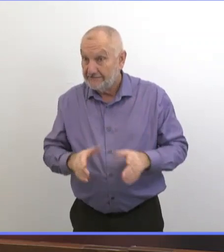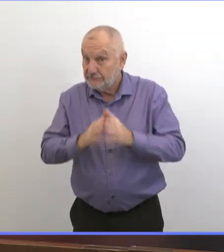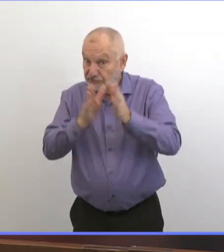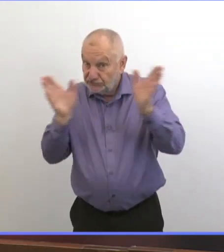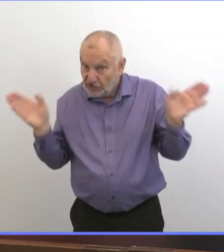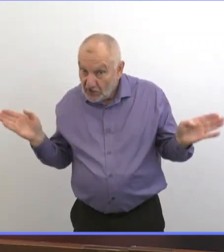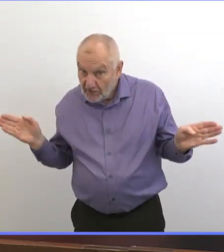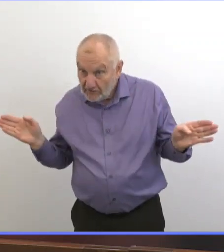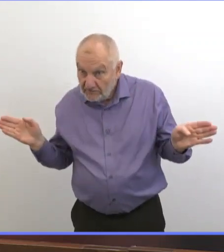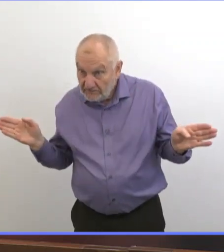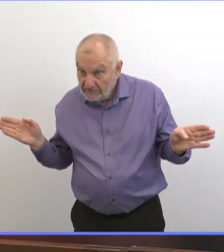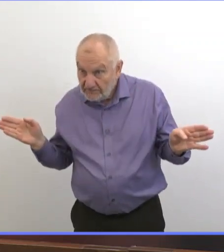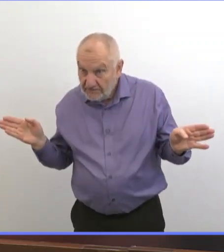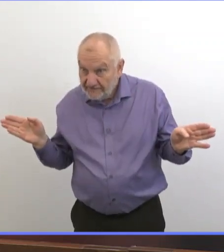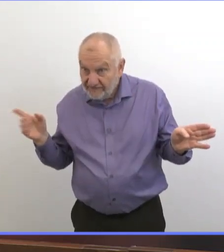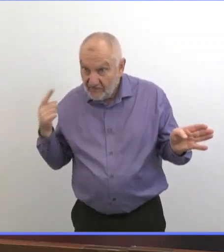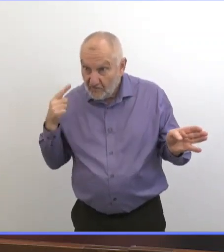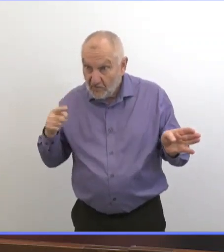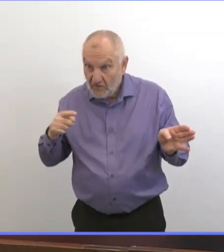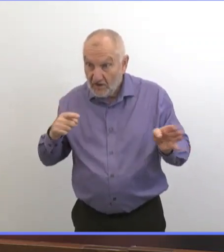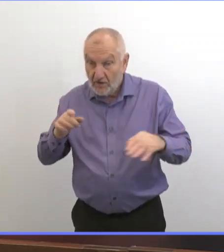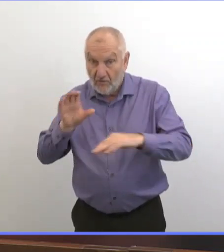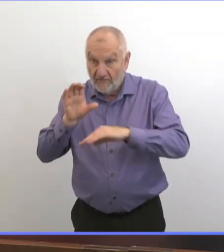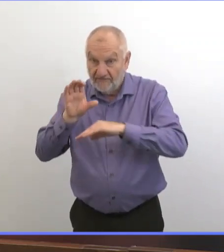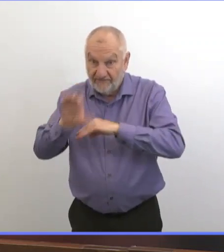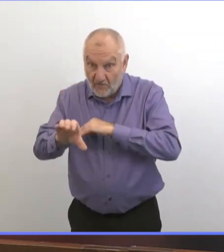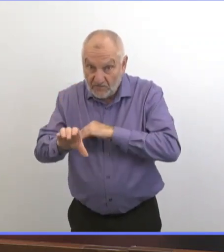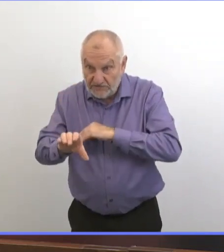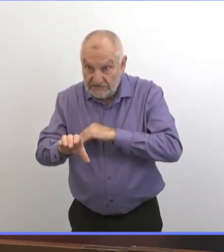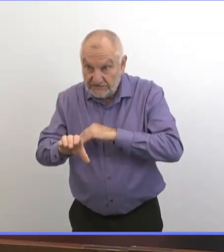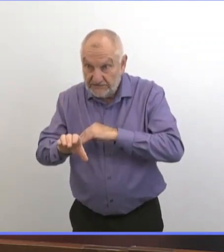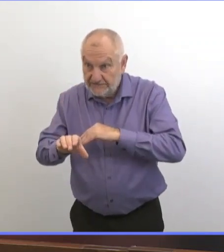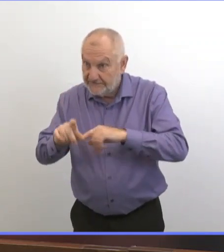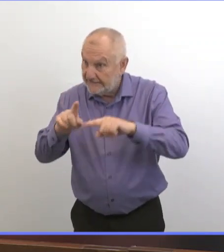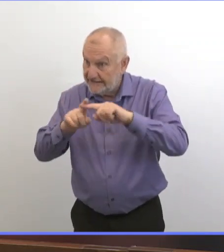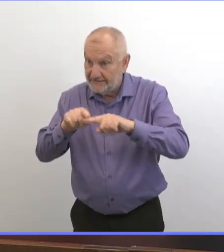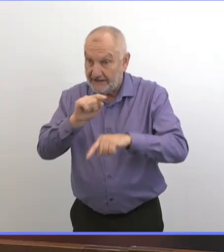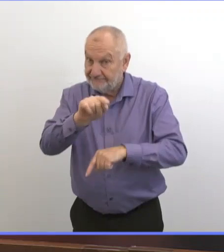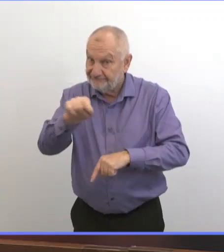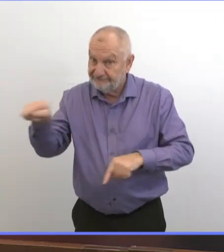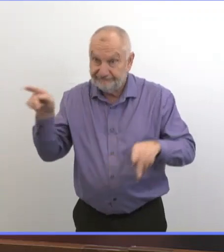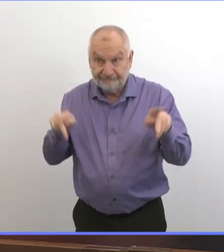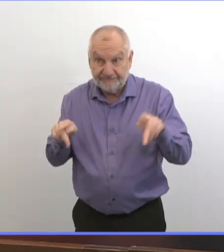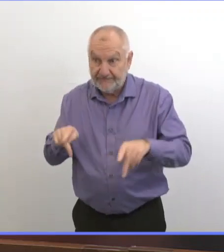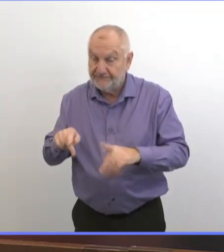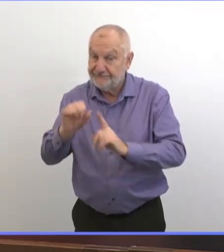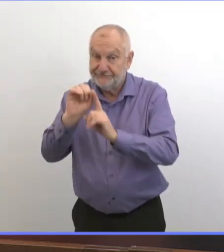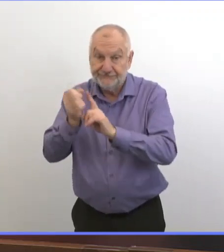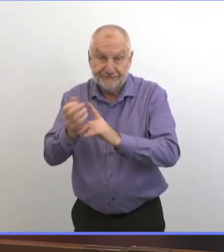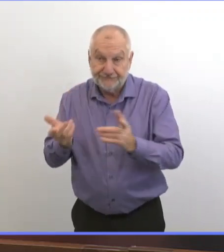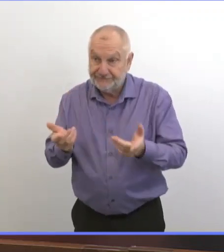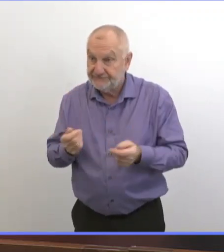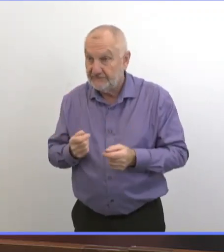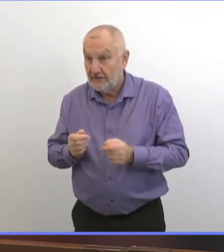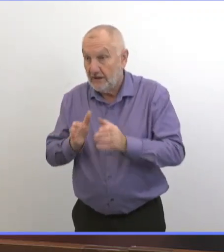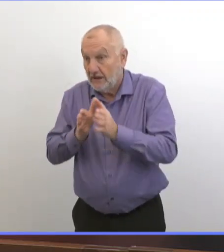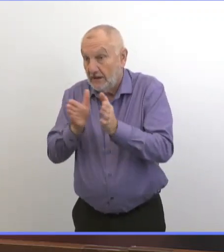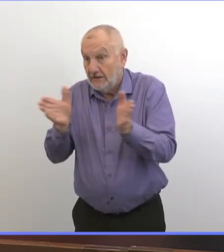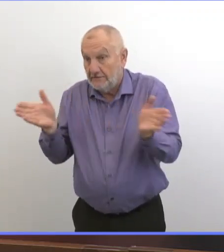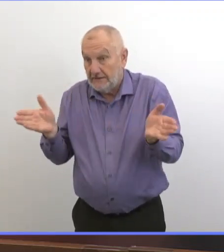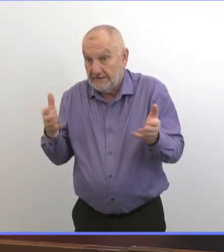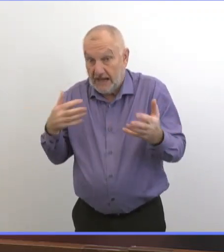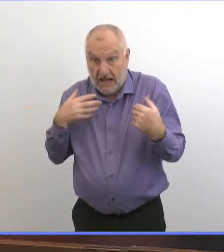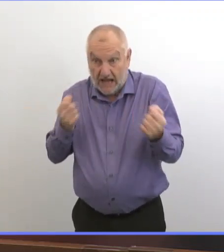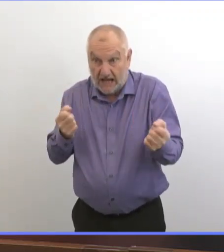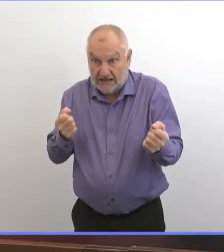particulier, ce qu'on ferait, au niveau de l'application de la loi. Mais dans l'ensemble, la santé publique a un certain nombre d